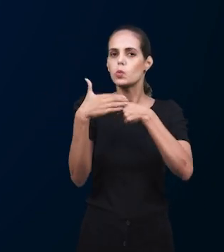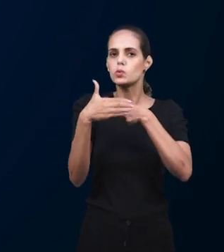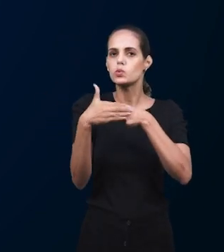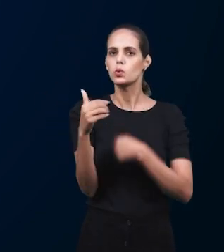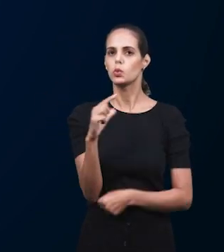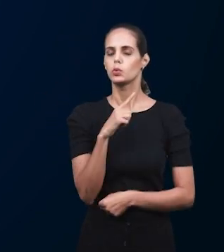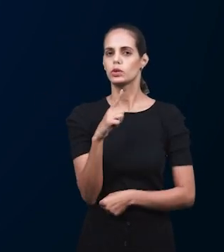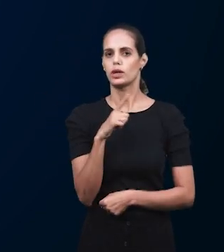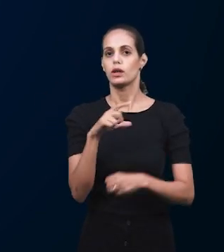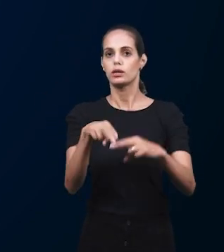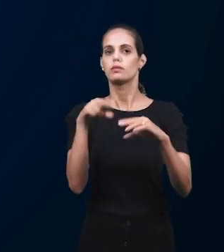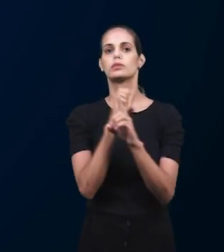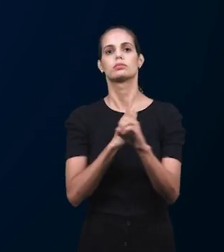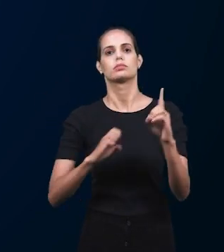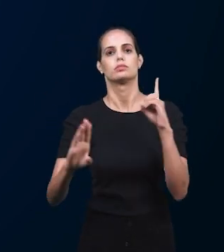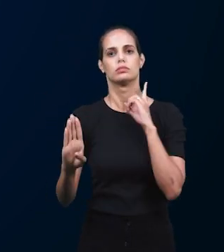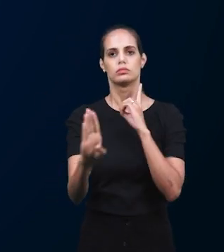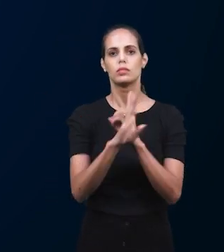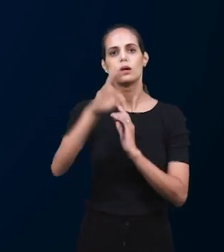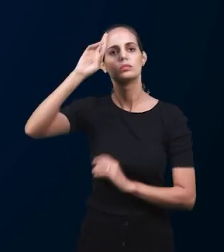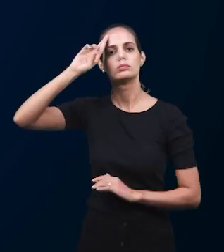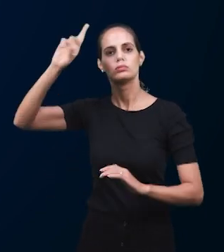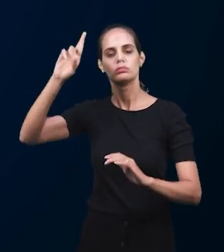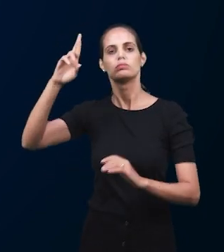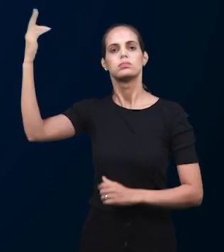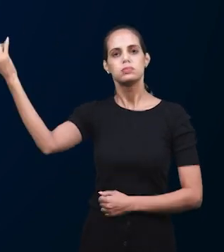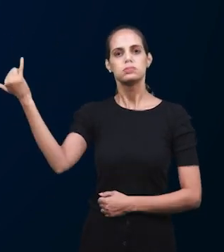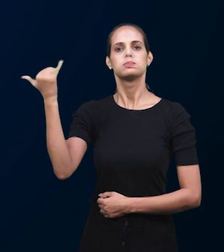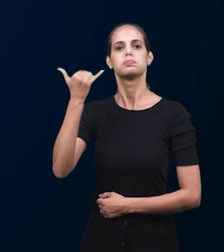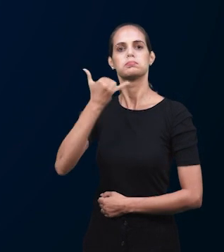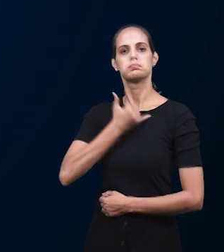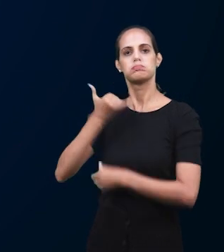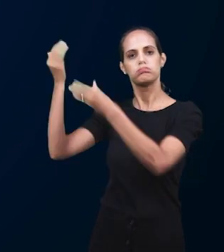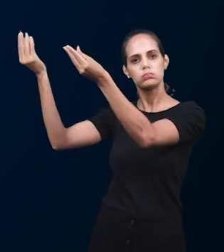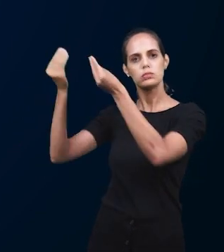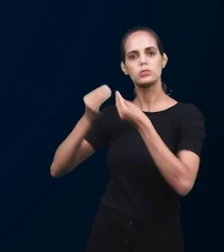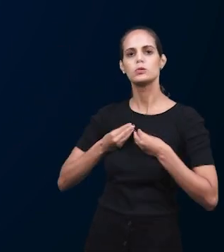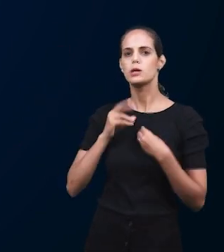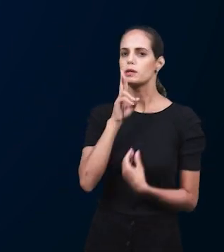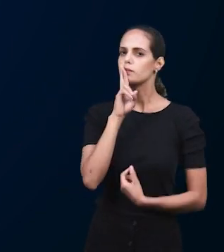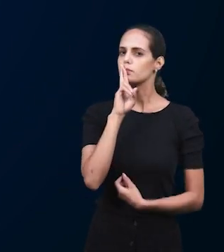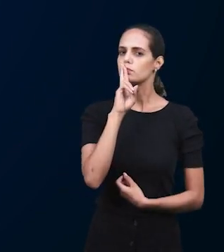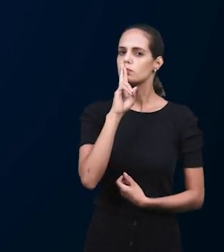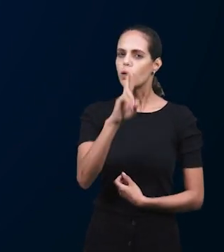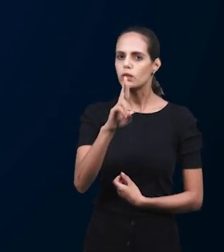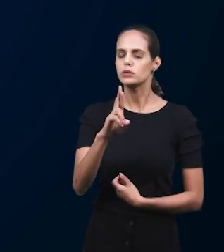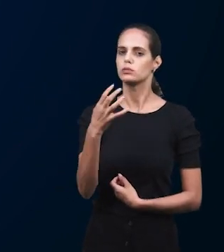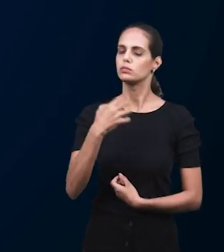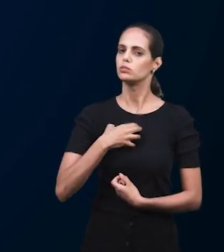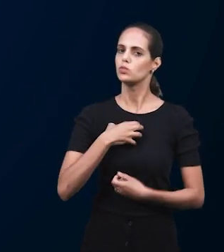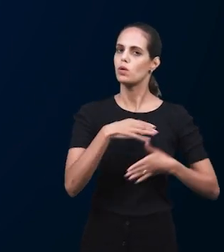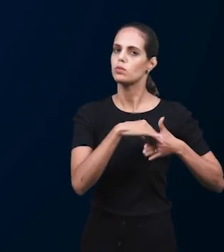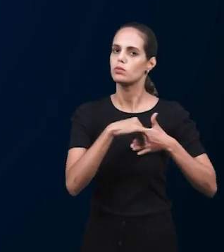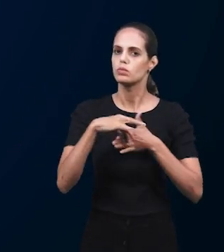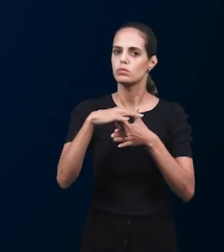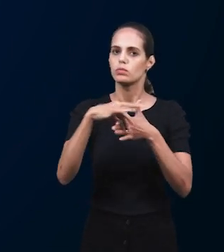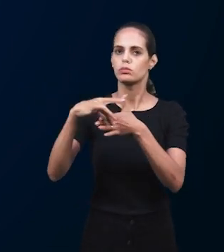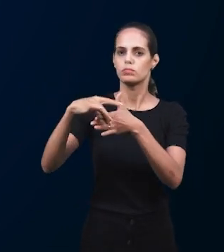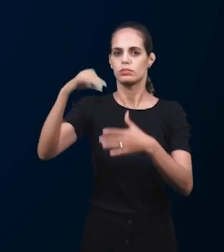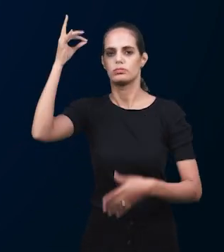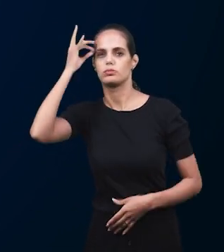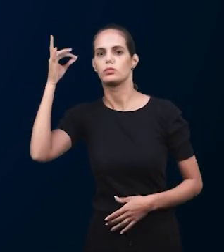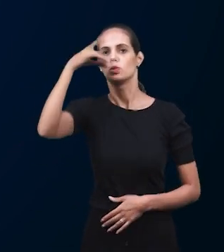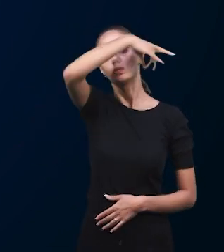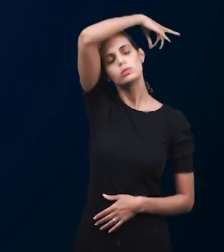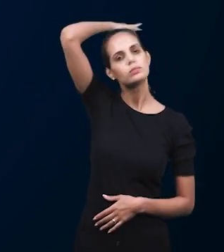Воскресную Библейскую школу Господь говорит нам очень сильно, принося нам ответы для нашего духовного хождения